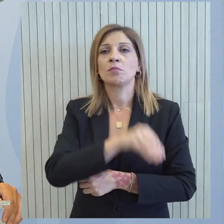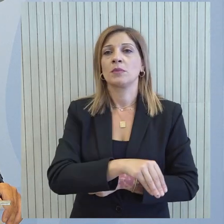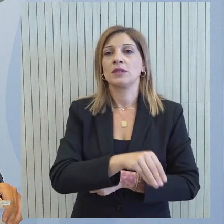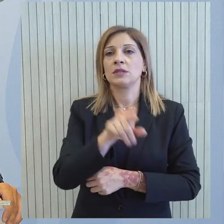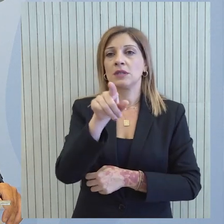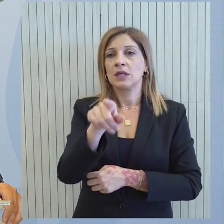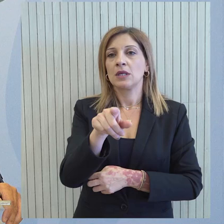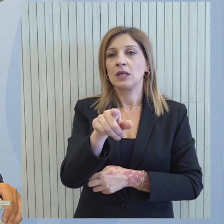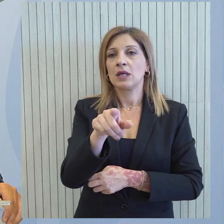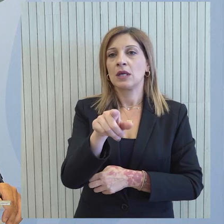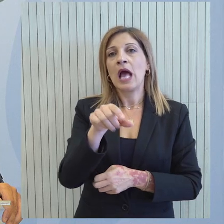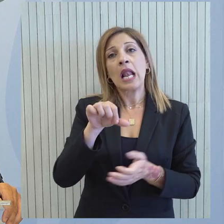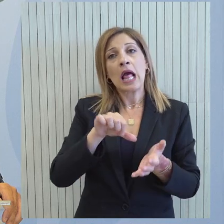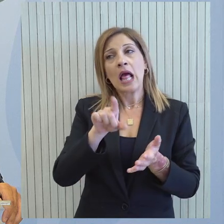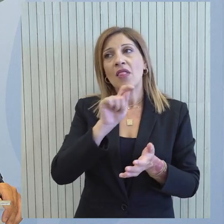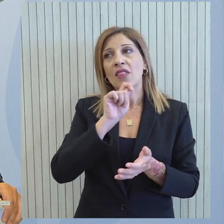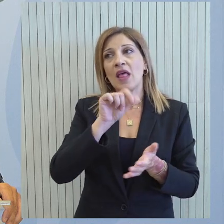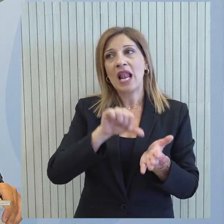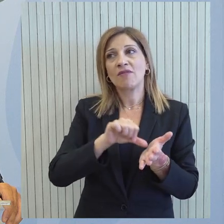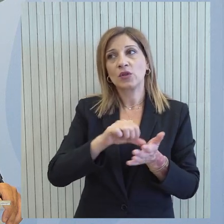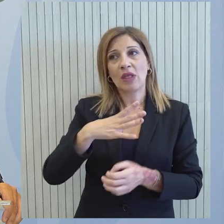σε αυτό το έργο Επιδιώξη της Λευκοσίας